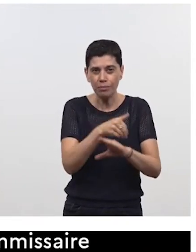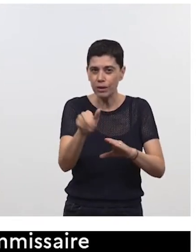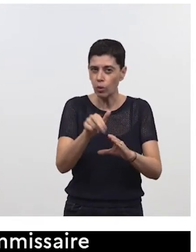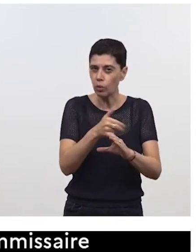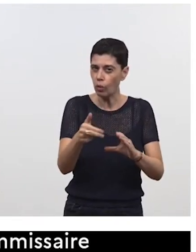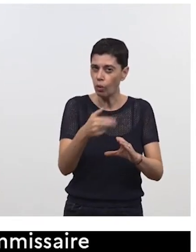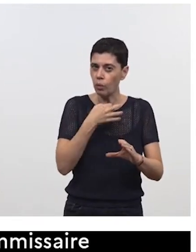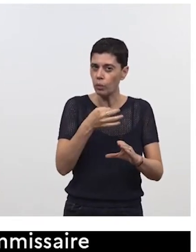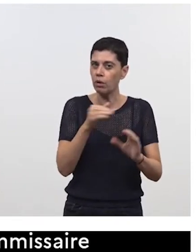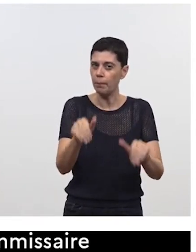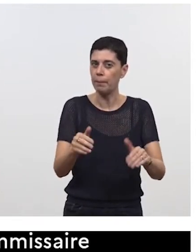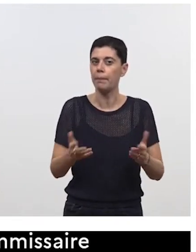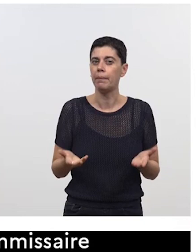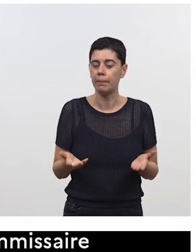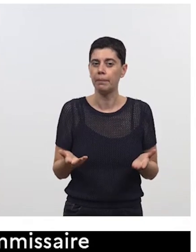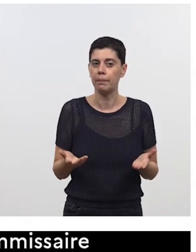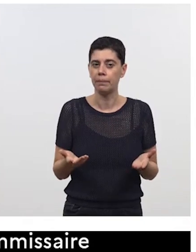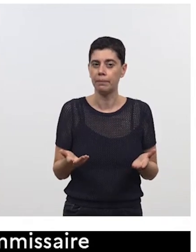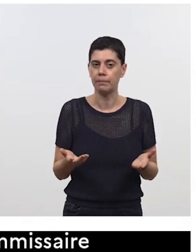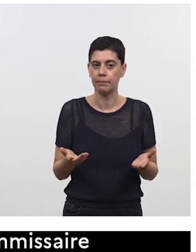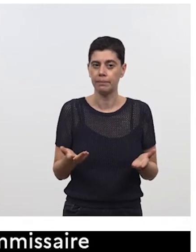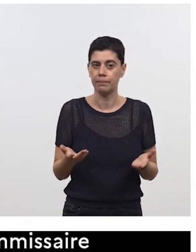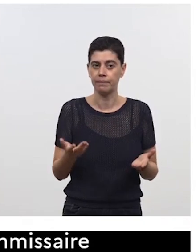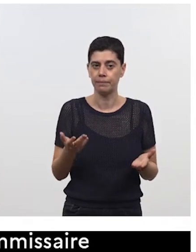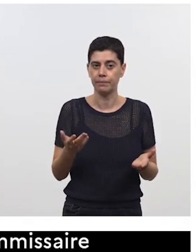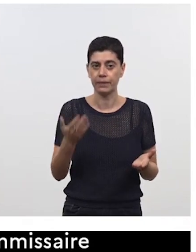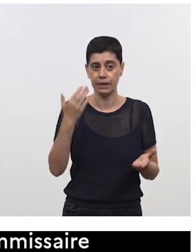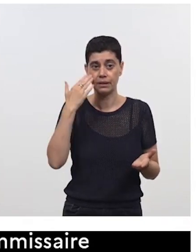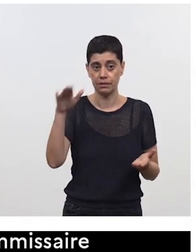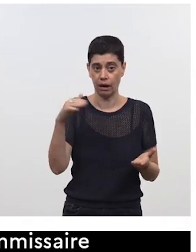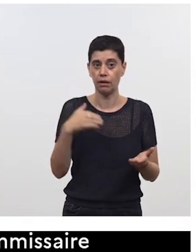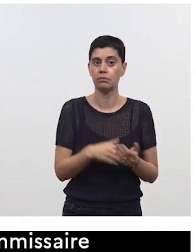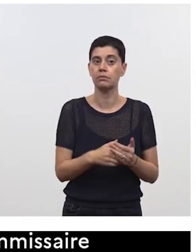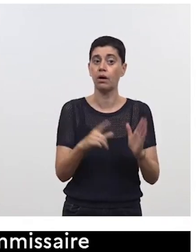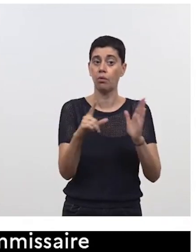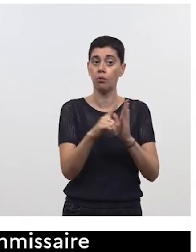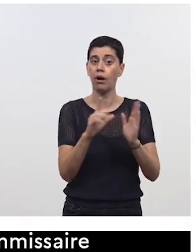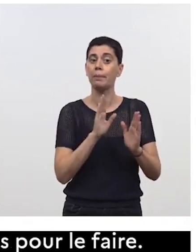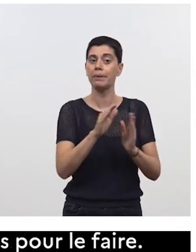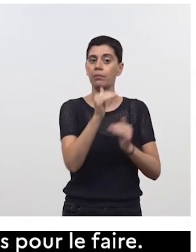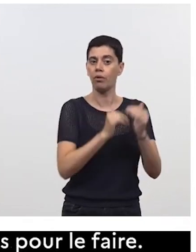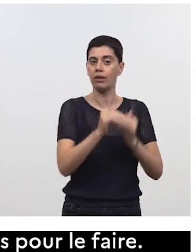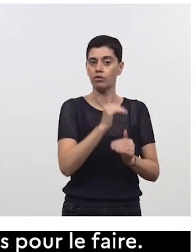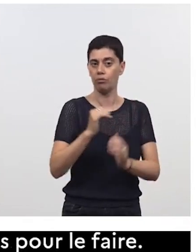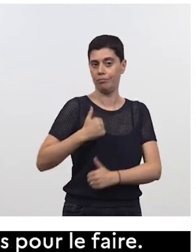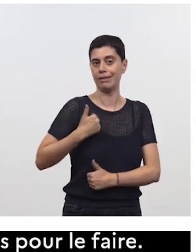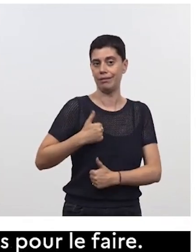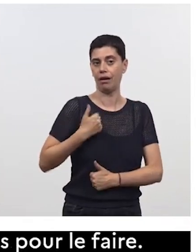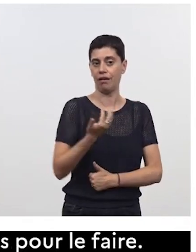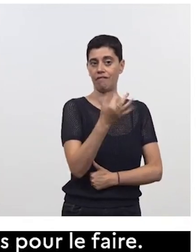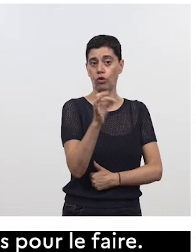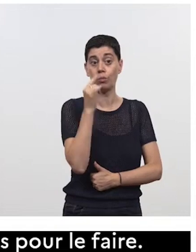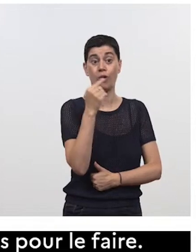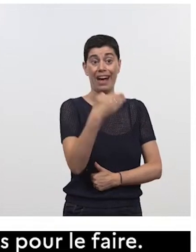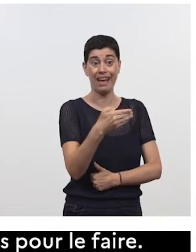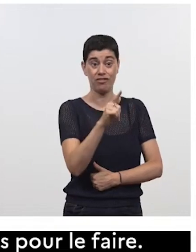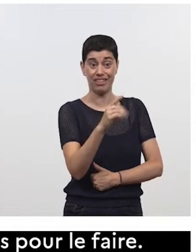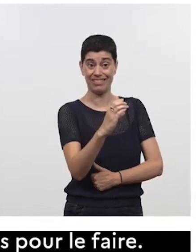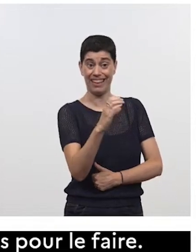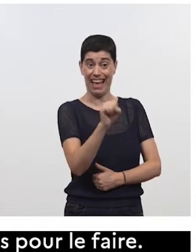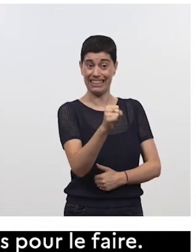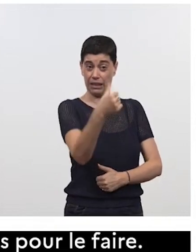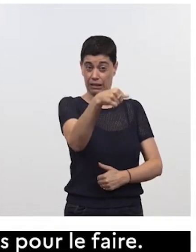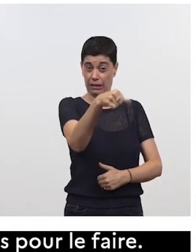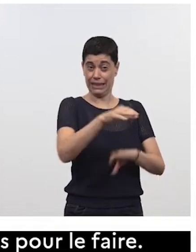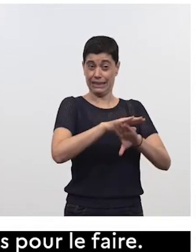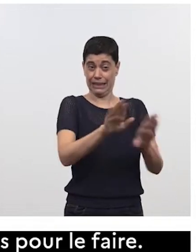Je rappelle que l'enveloppe de la loi de programmation militaire française pour le MGCS, que pour le MGCS, je ne parle